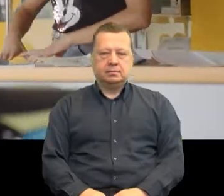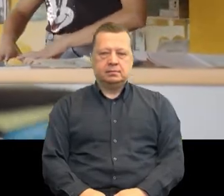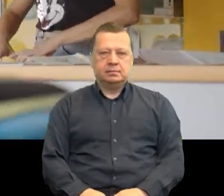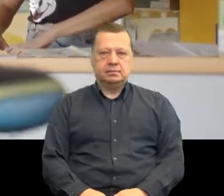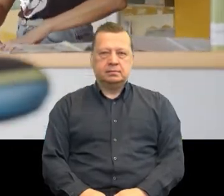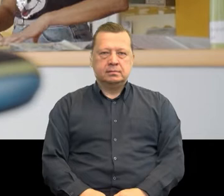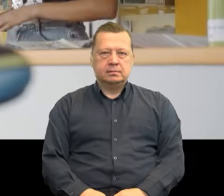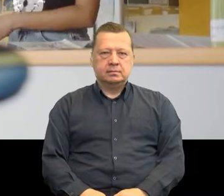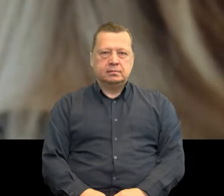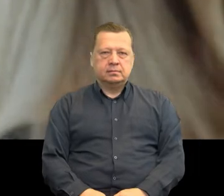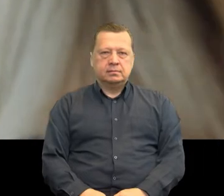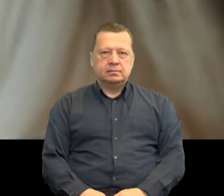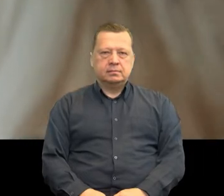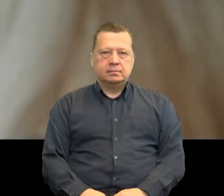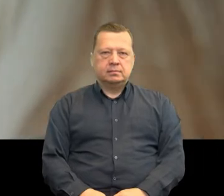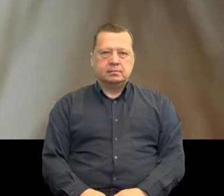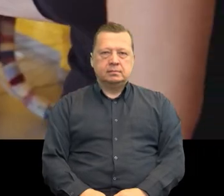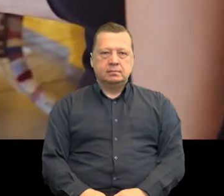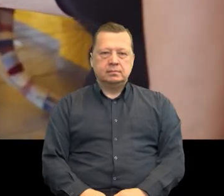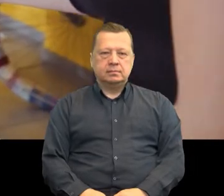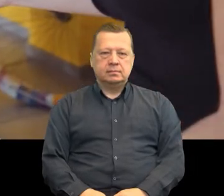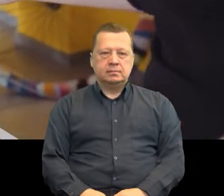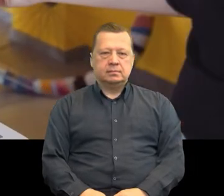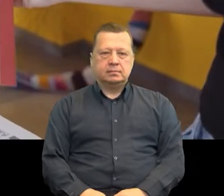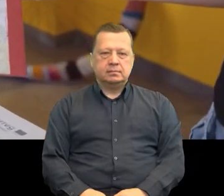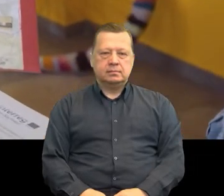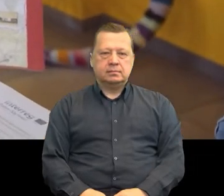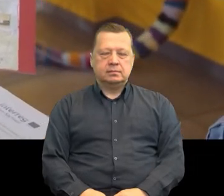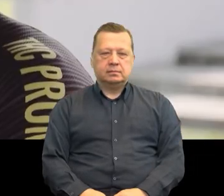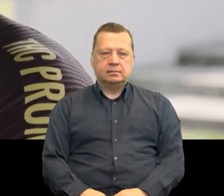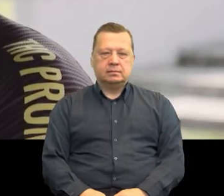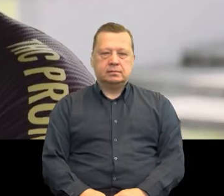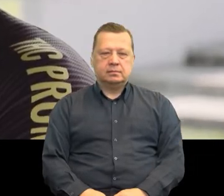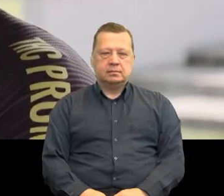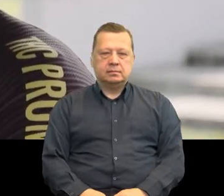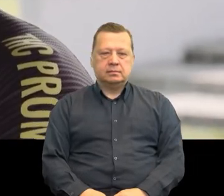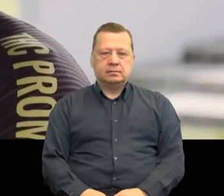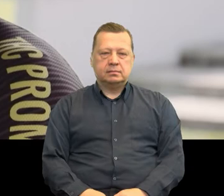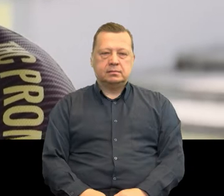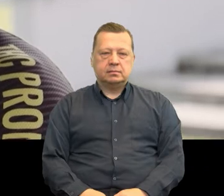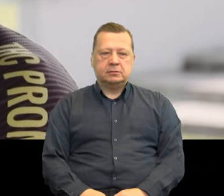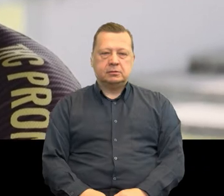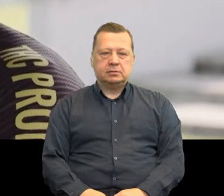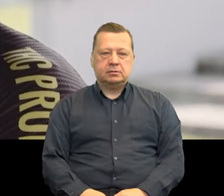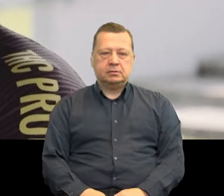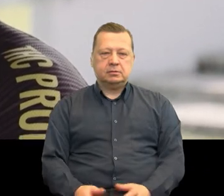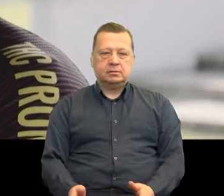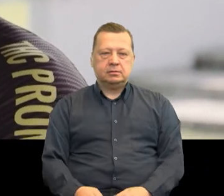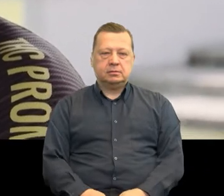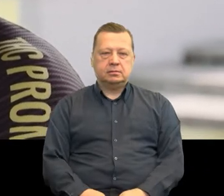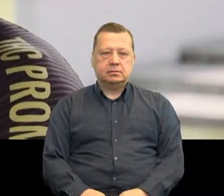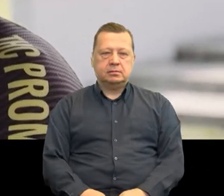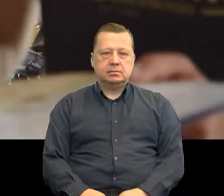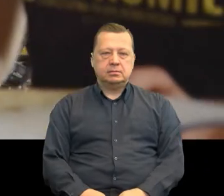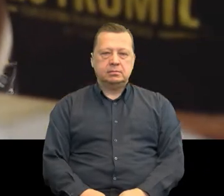Jesteśmy w symbolicznym miejscu, gdzie jeszcze 15 lat temu było przejście graniczne, a dziś funkcjonuje Centrum Rekreacyjno-Turystyczne,